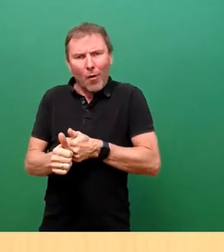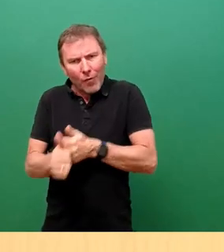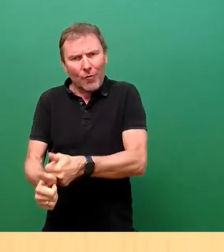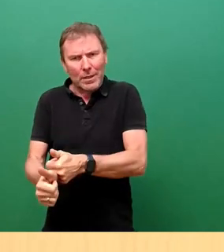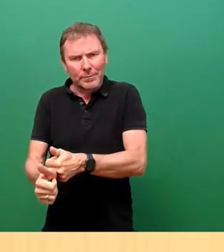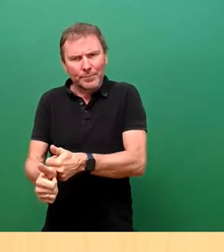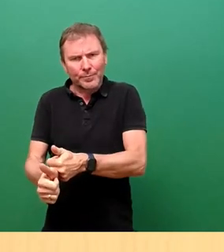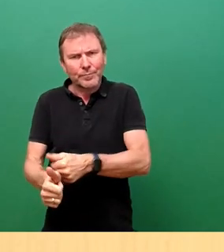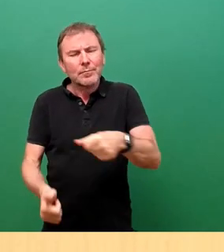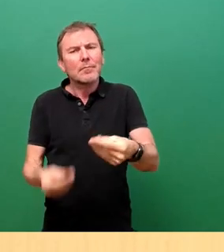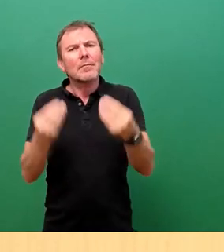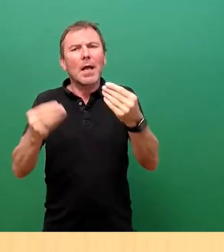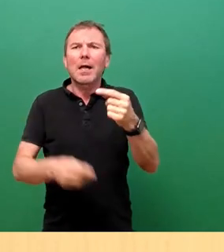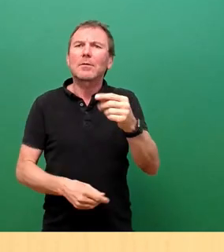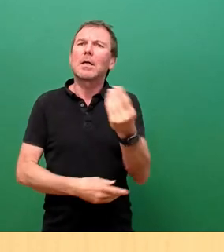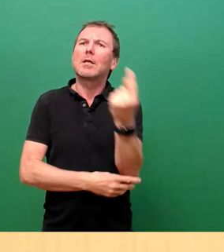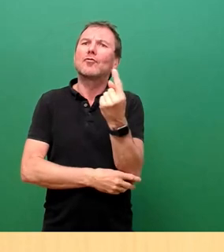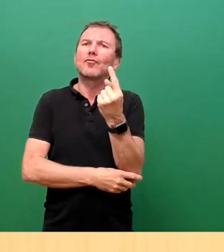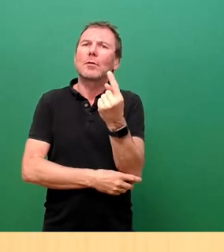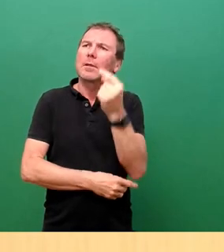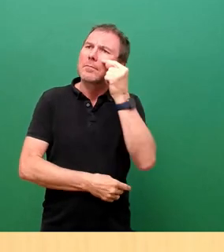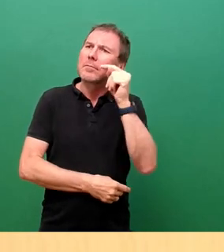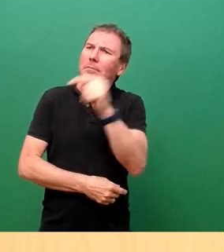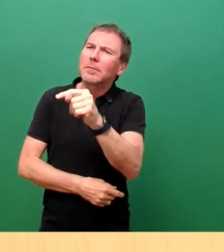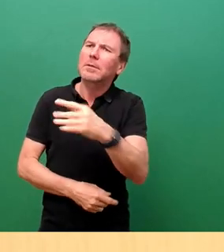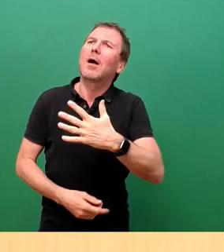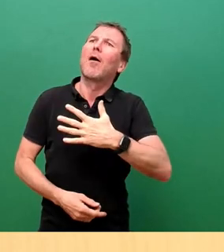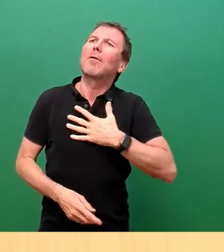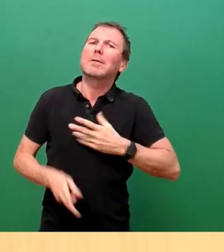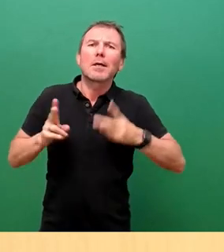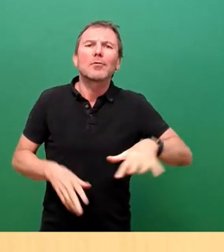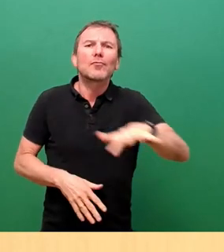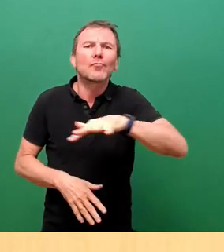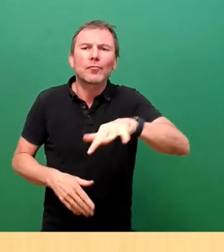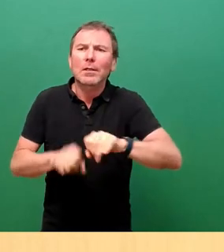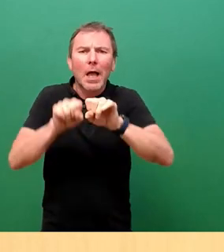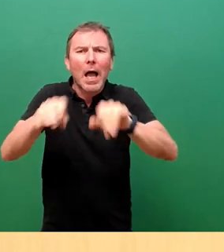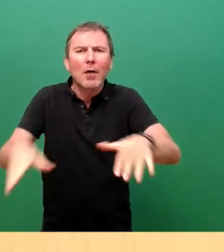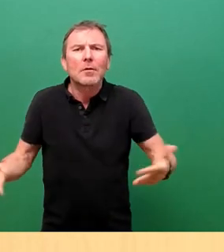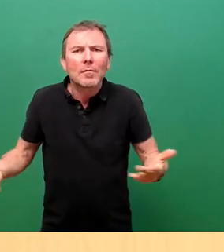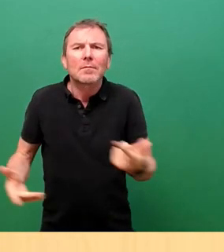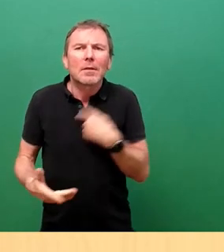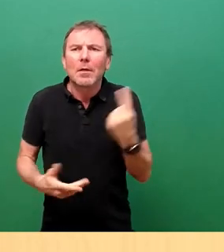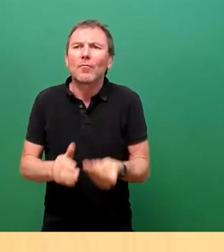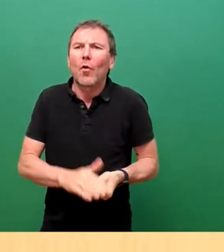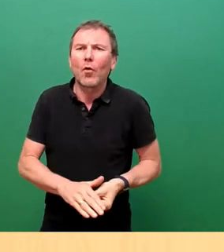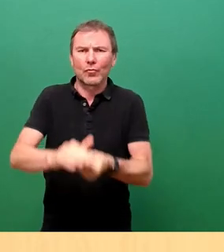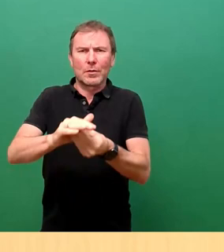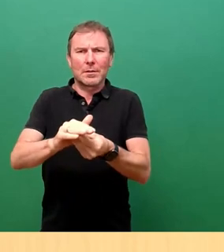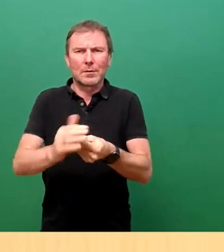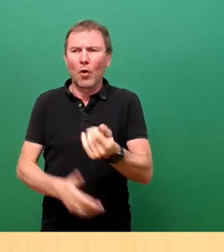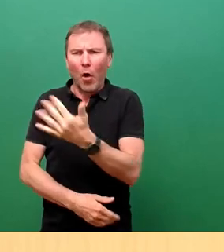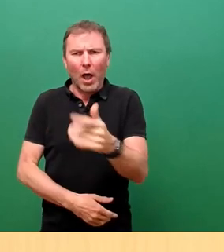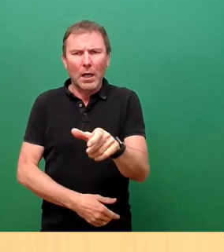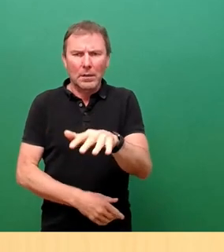die aktuelle Stunde anders herangehen. Man muss sagen, was macht denn das jetzt mit unserer Stadt? Und wie können wir dabei helfen? Ich weiß, einige in dem Saal, das ist